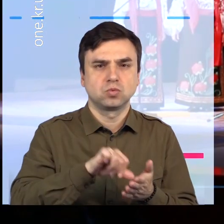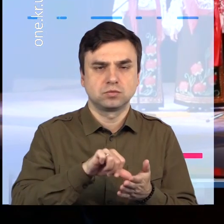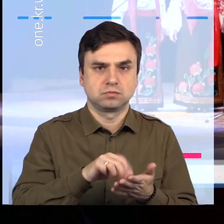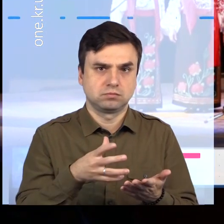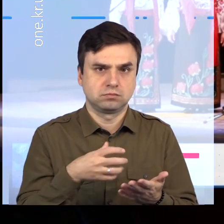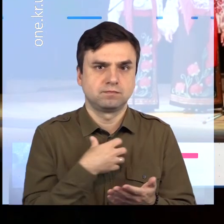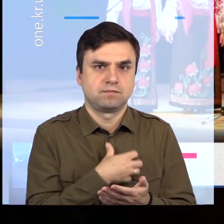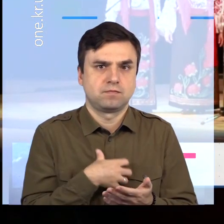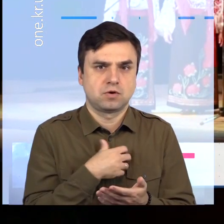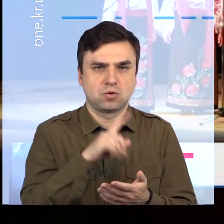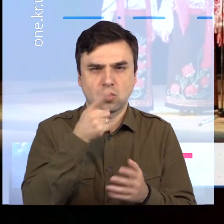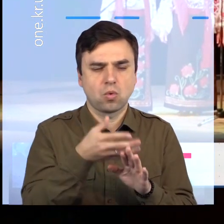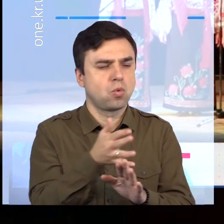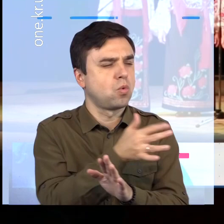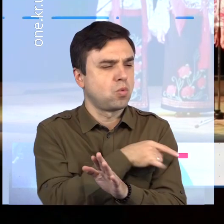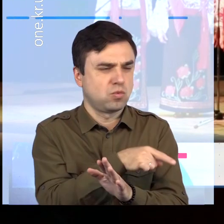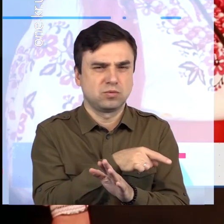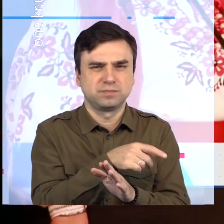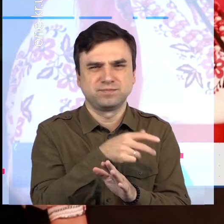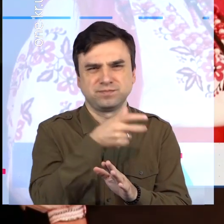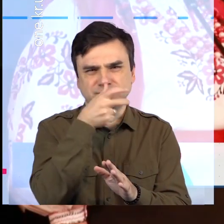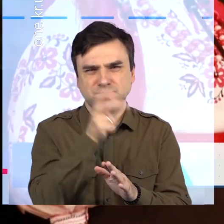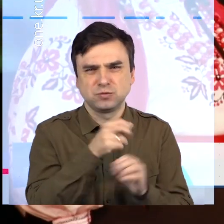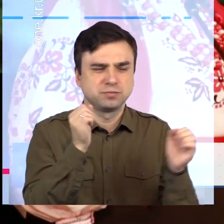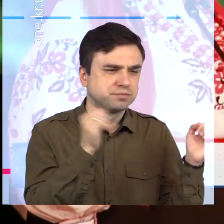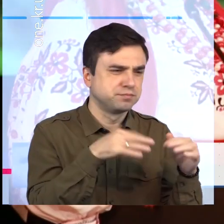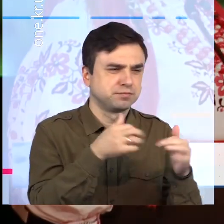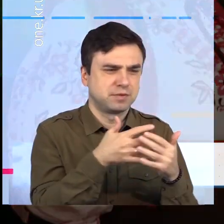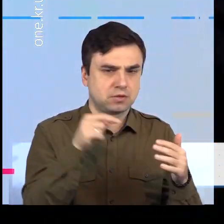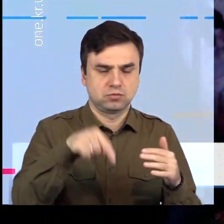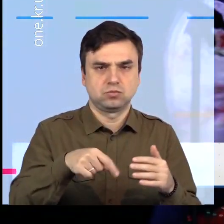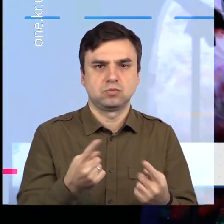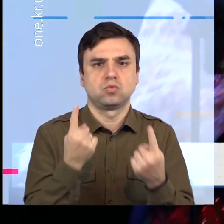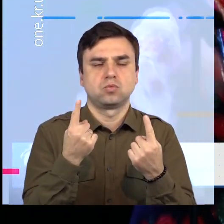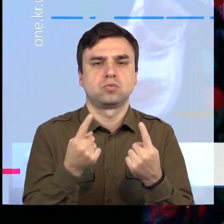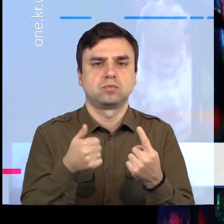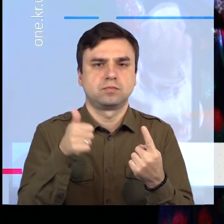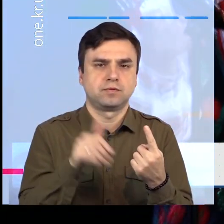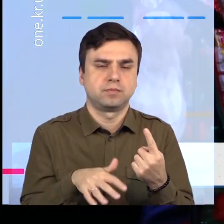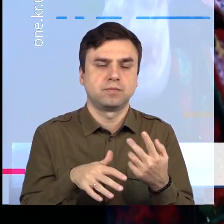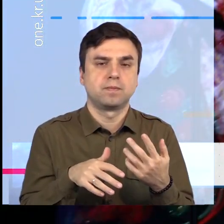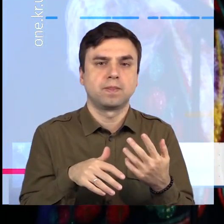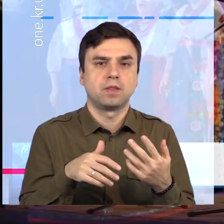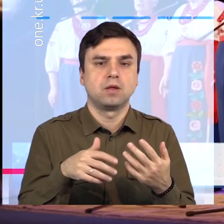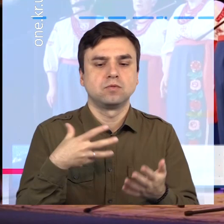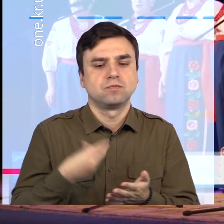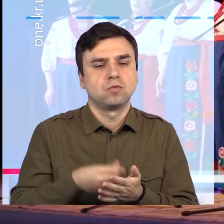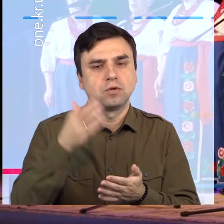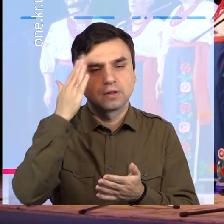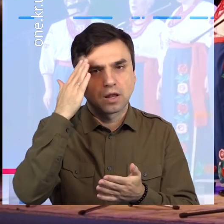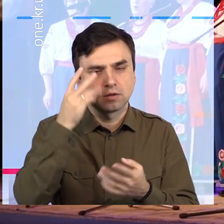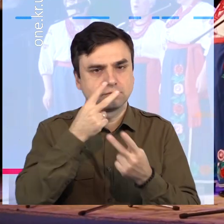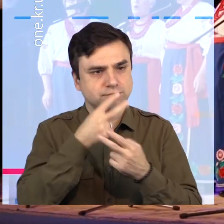7 жовтня Кривий Віг мав за честь приймати учасників фестивалю вокального мистецтва «Ветеранська пісня 2021». Для